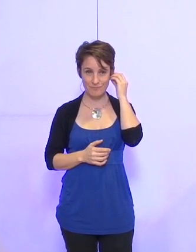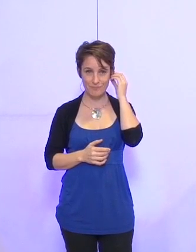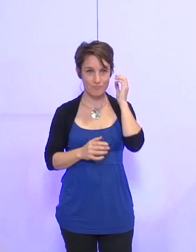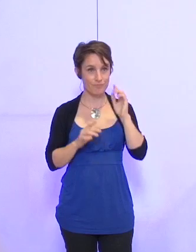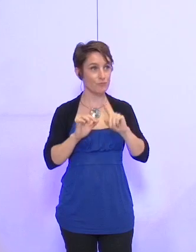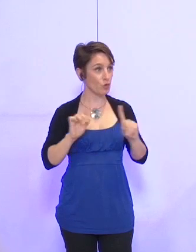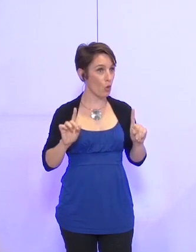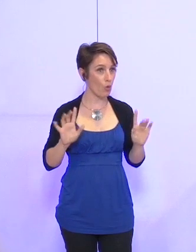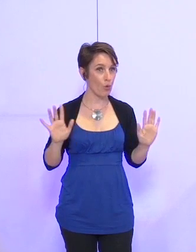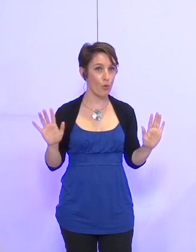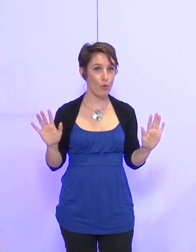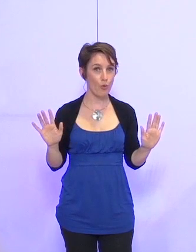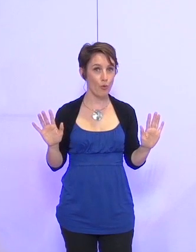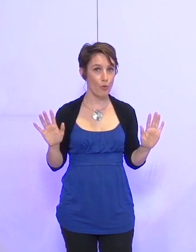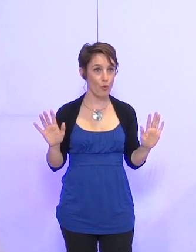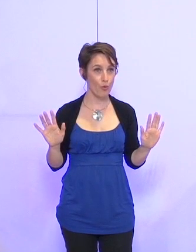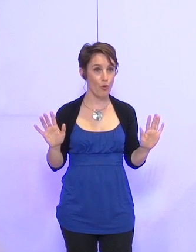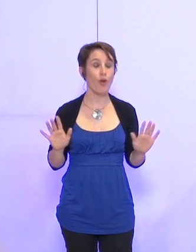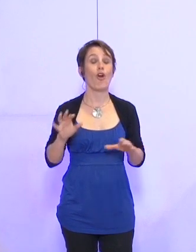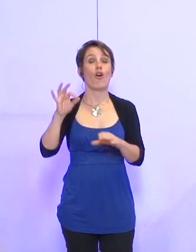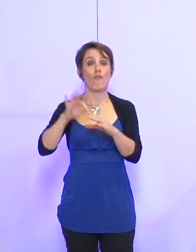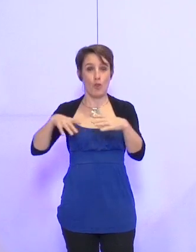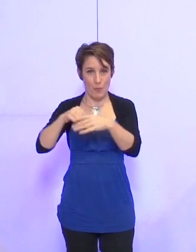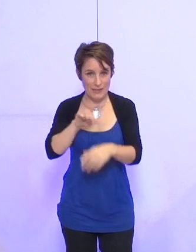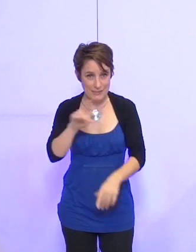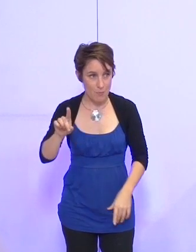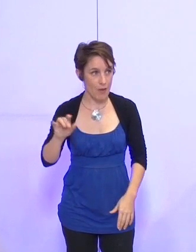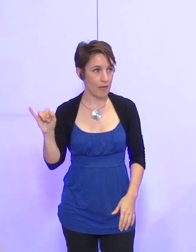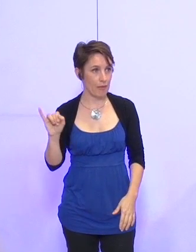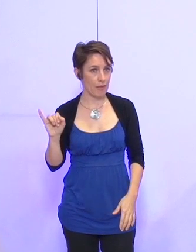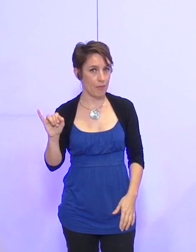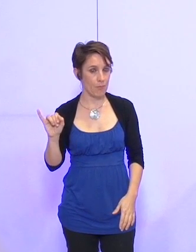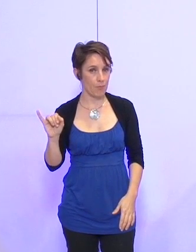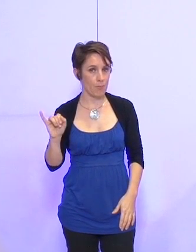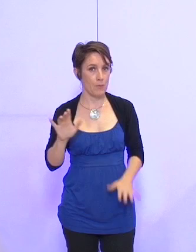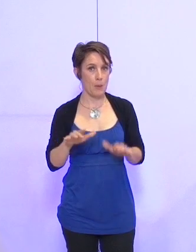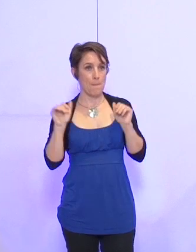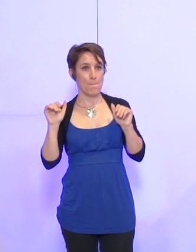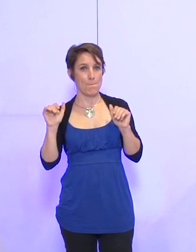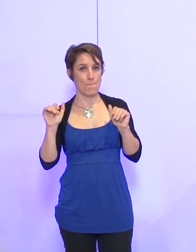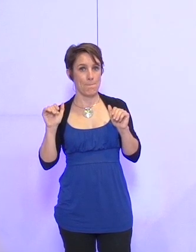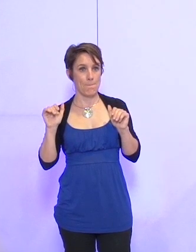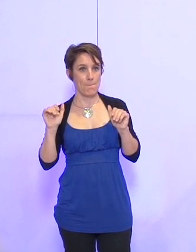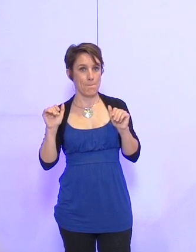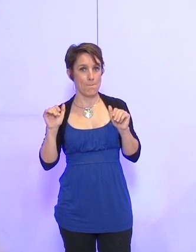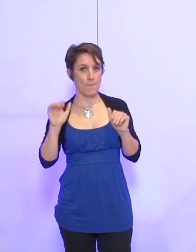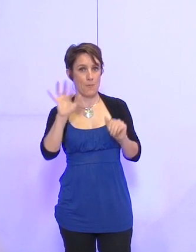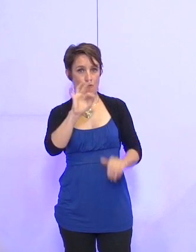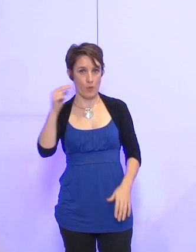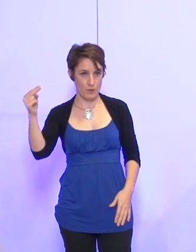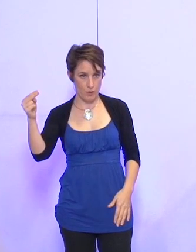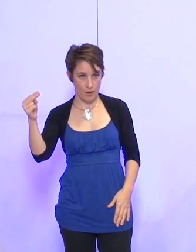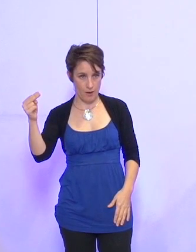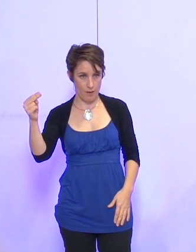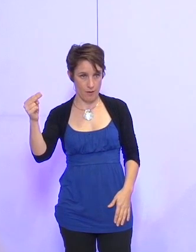Non ? Donc, qui ne prend pas part au vote ? Qui s'abstient ? Le Front National.